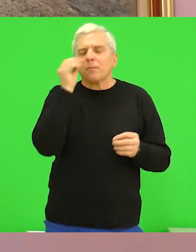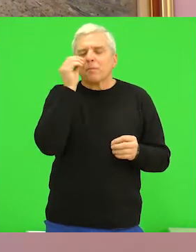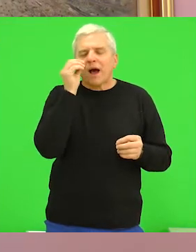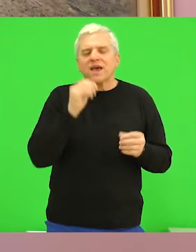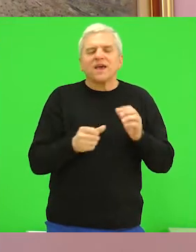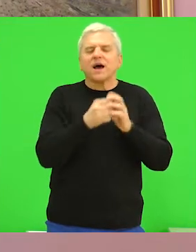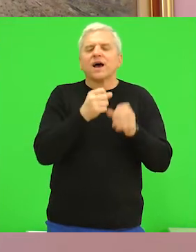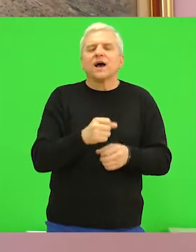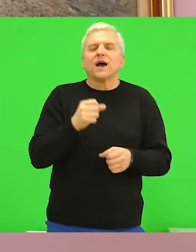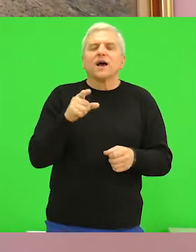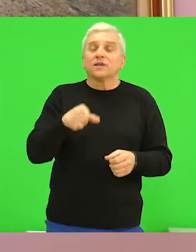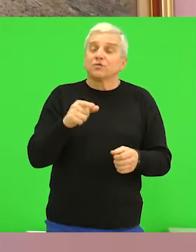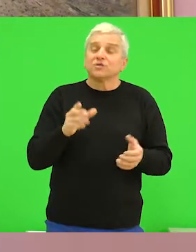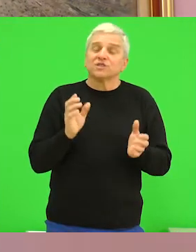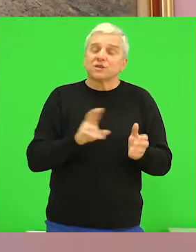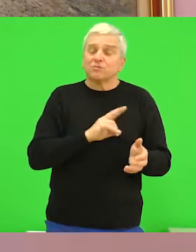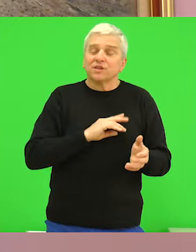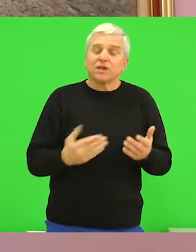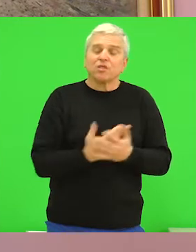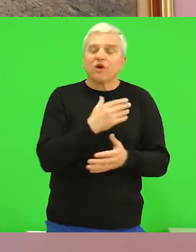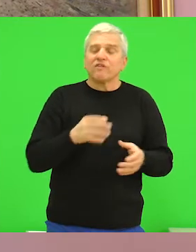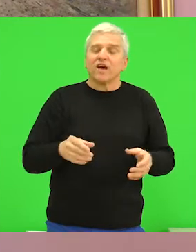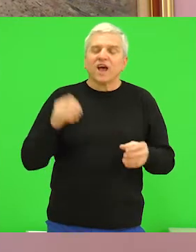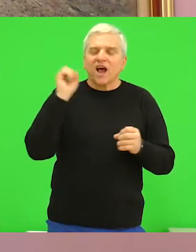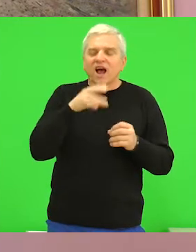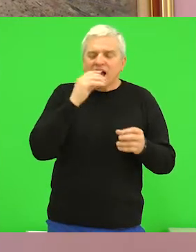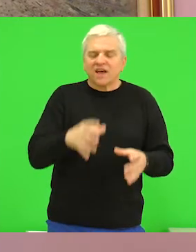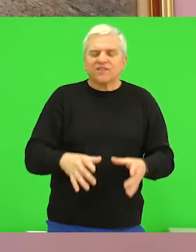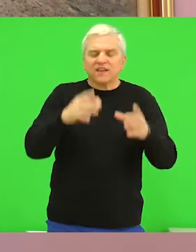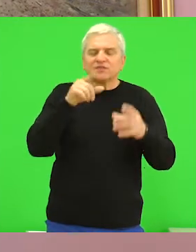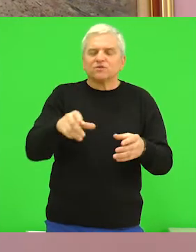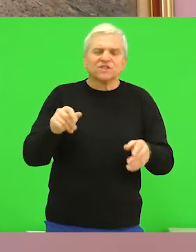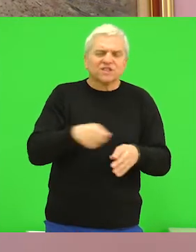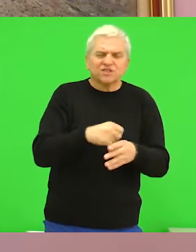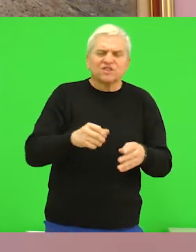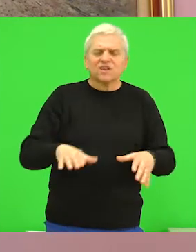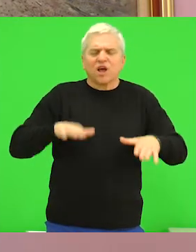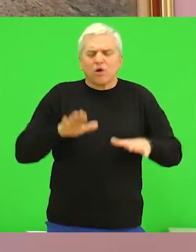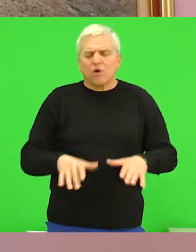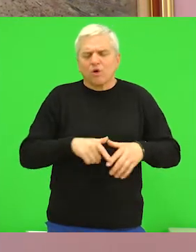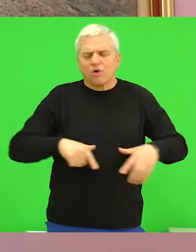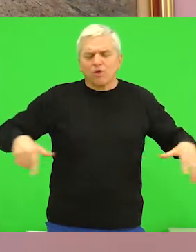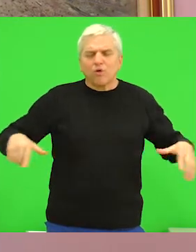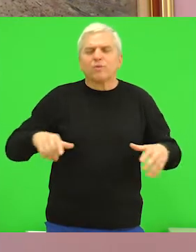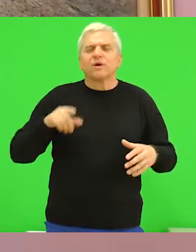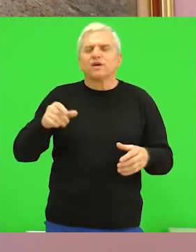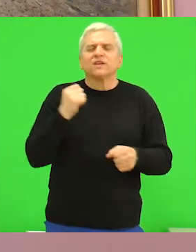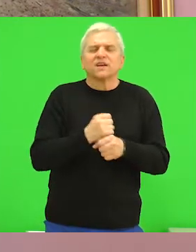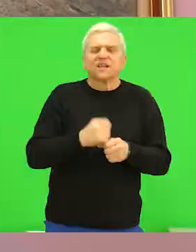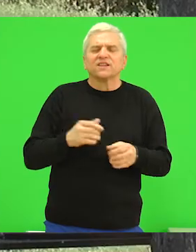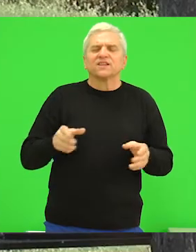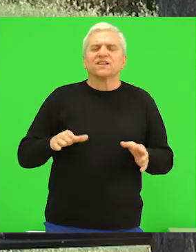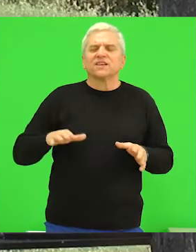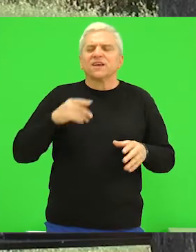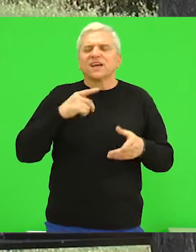meseca, tu ćemo istimati nove kante za smeće, tu će isto sve se sređivati, te kante za smeće i klupe i sve to mora ići u sređivanje